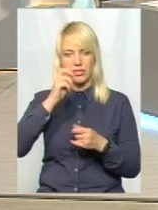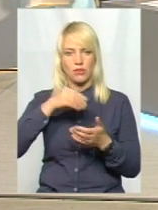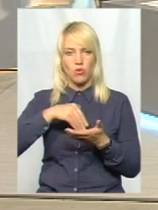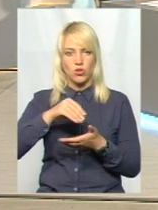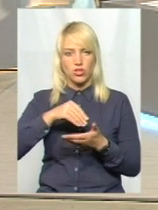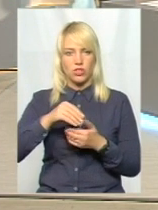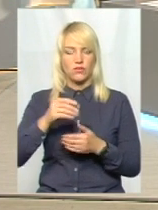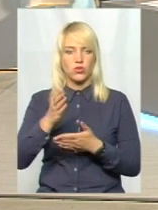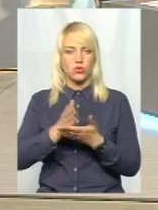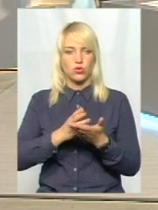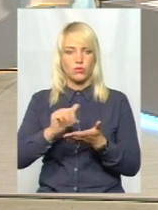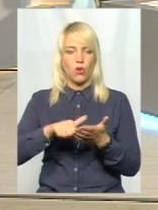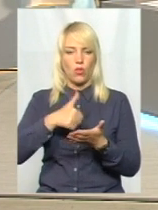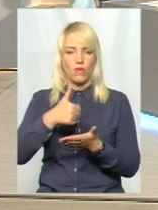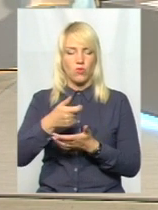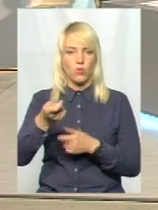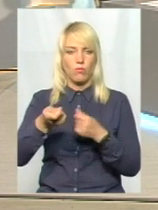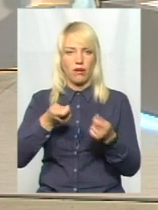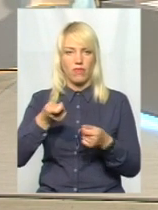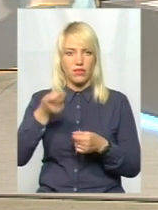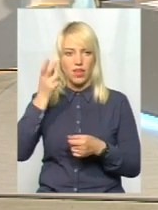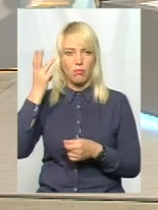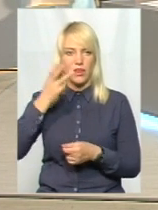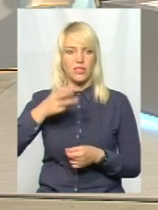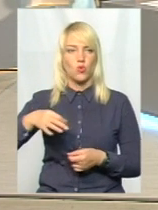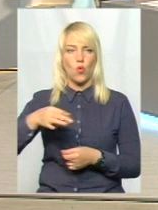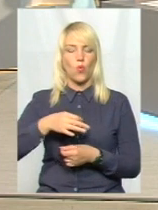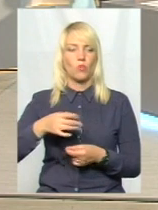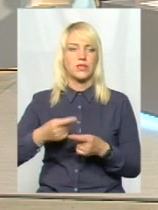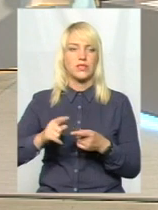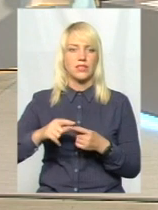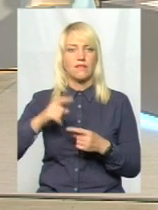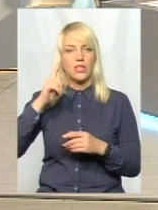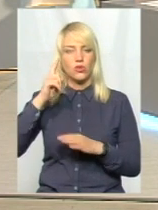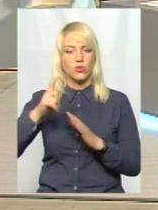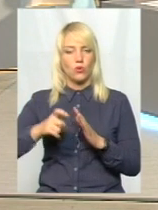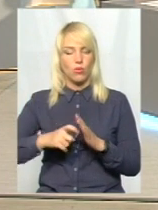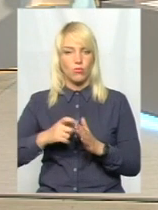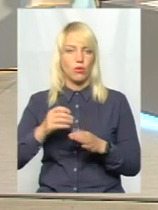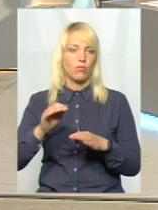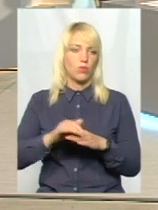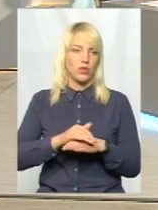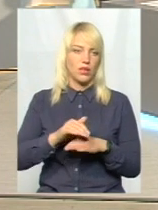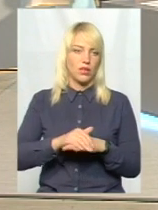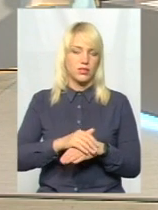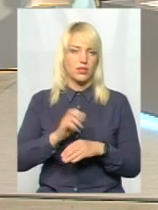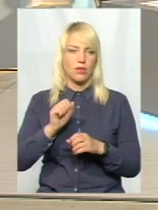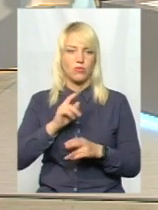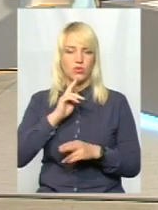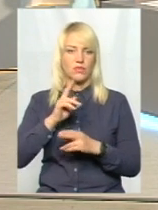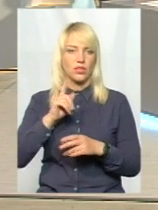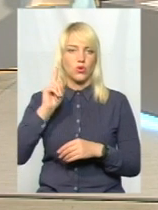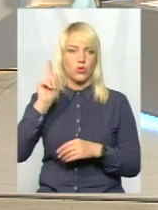головного управління в Мелецькій області. Це відомо, це є так. Тому, будь ласка, з каргами ми можемо туди